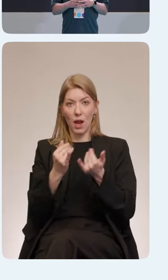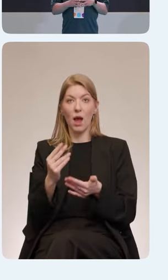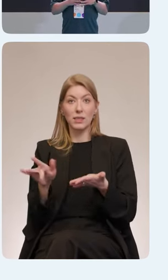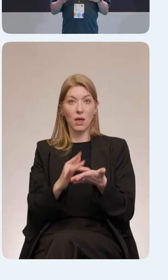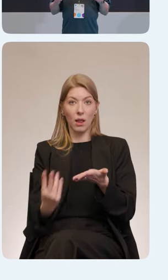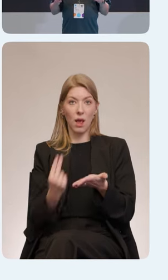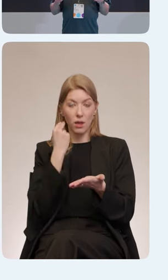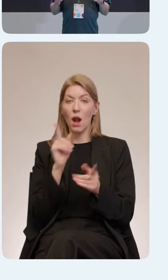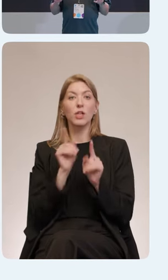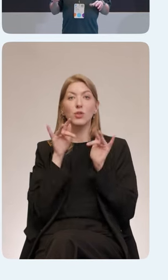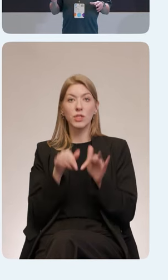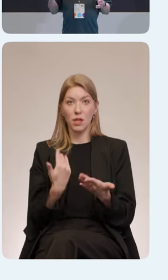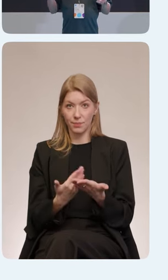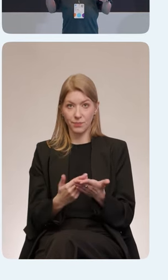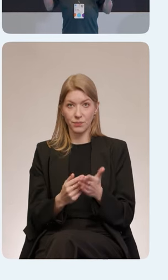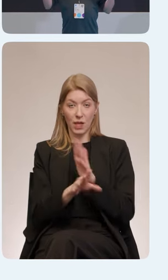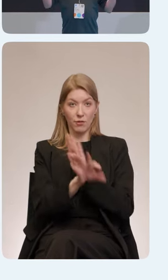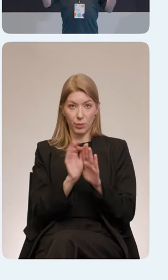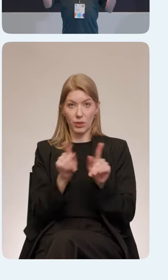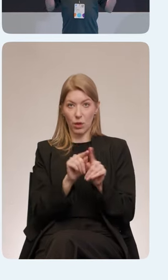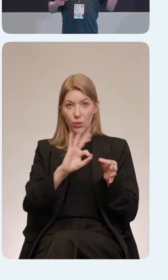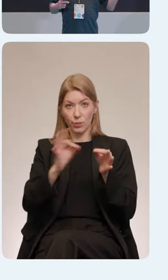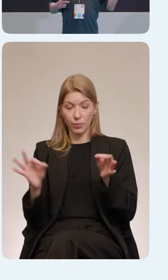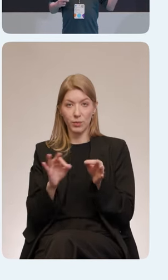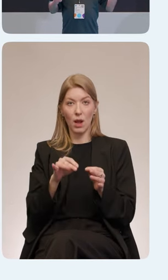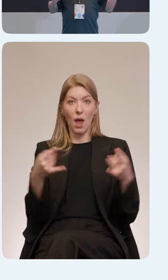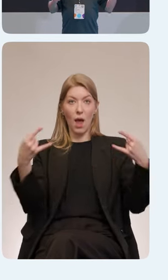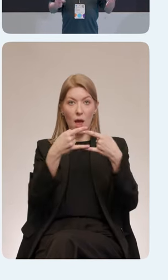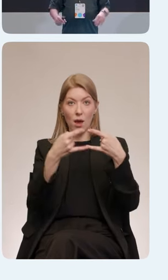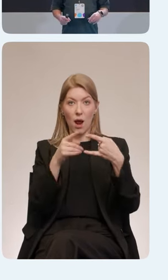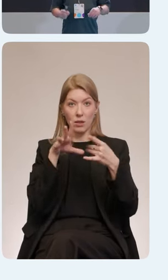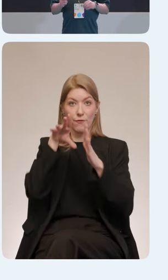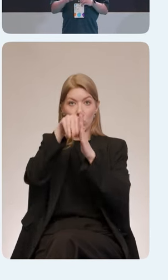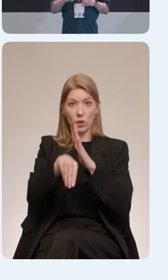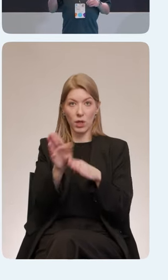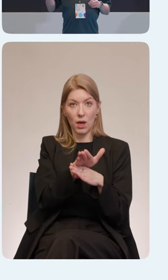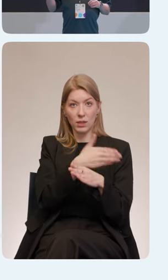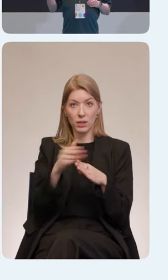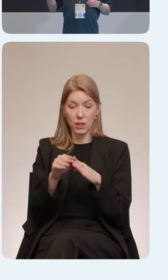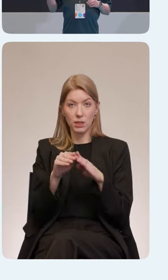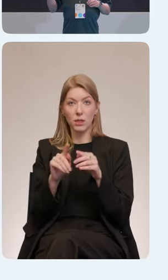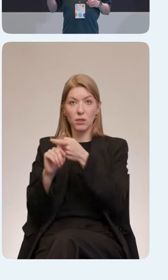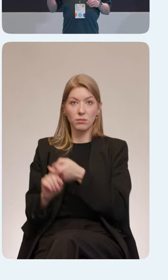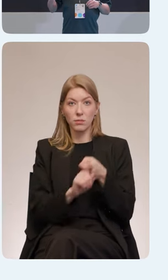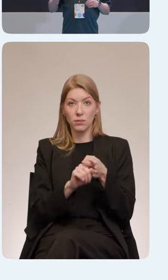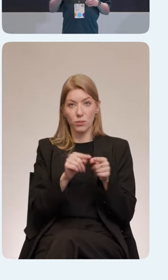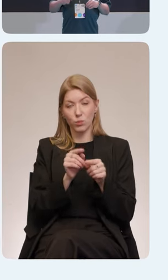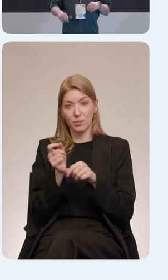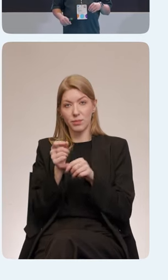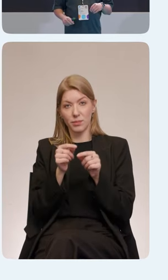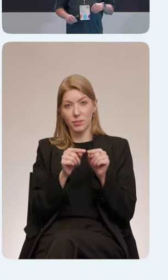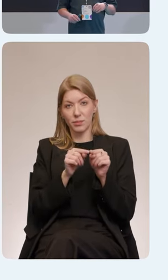Они взяли макет в фигме, разложили экраны внутри и просто стрелочками подписывали